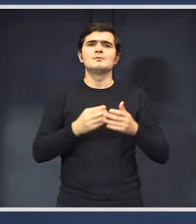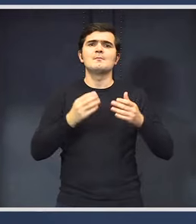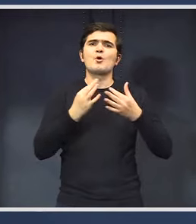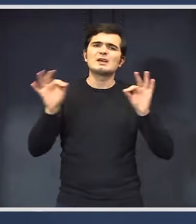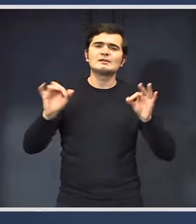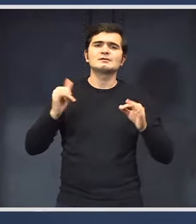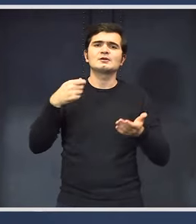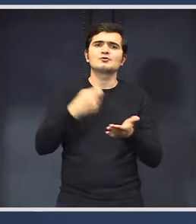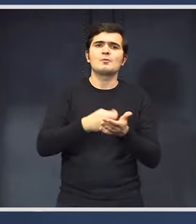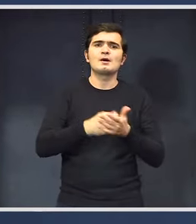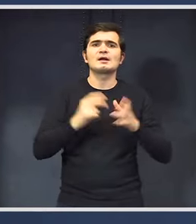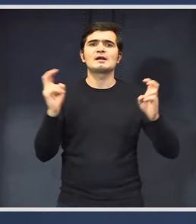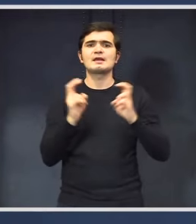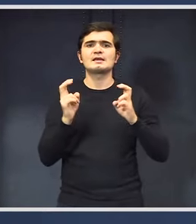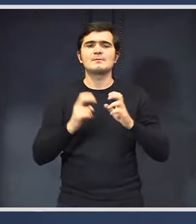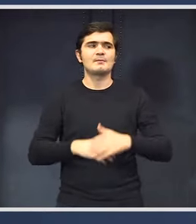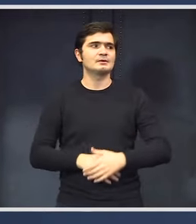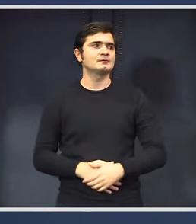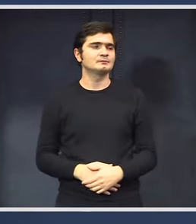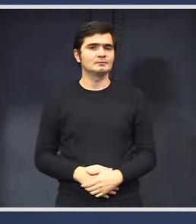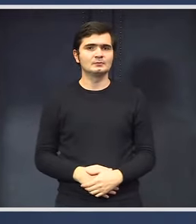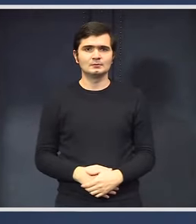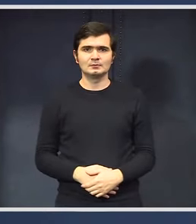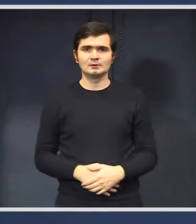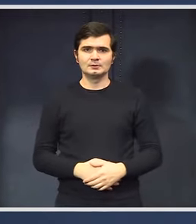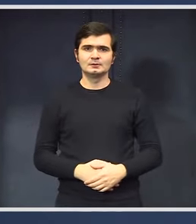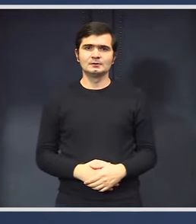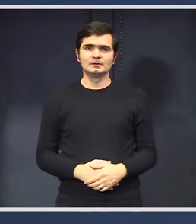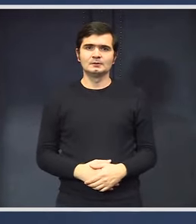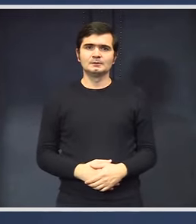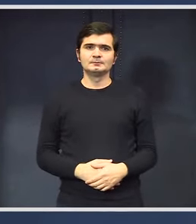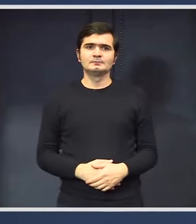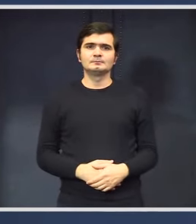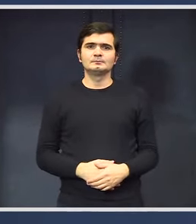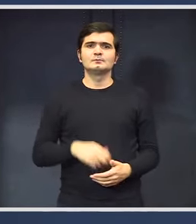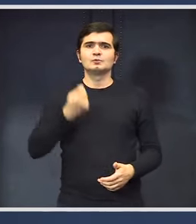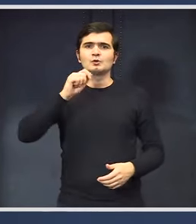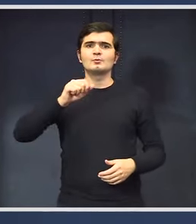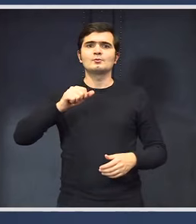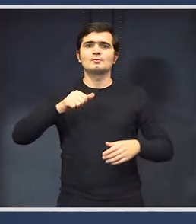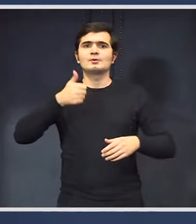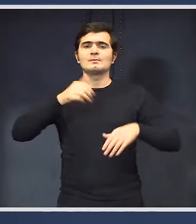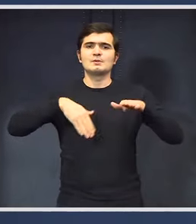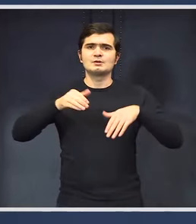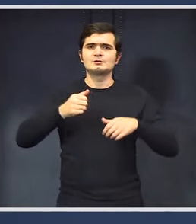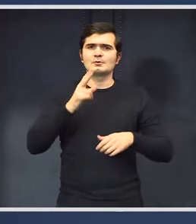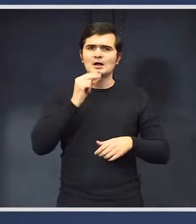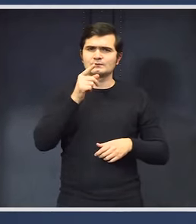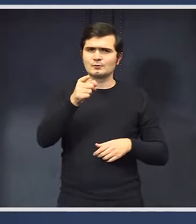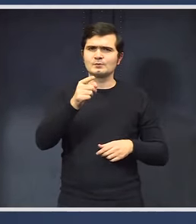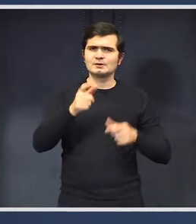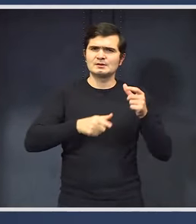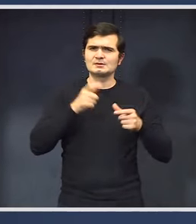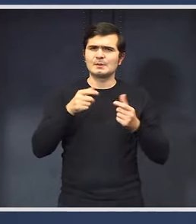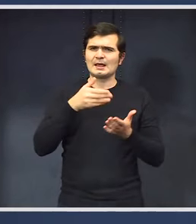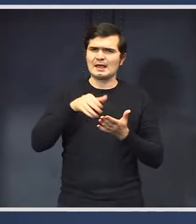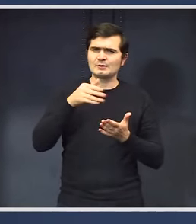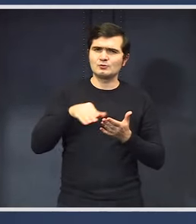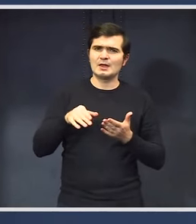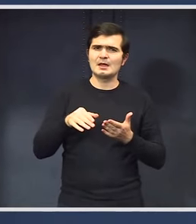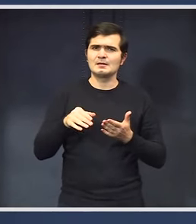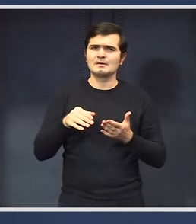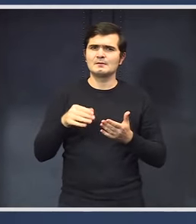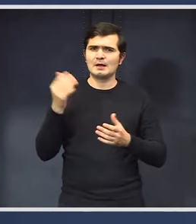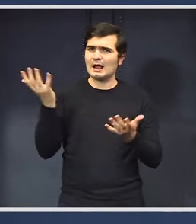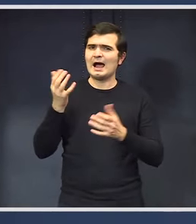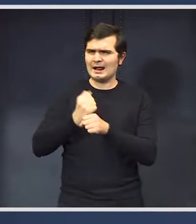echipamente. Mulțumesc. Silvian Trandafir Metropolat TV Domnule Ministru ați tot vorbit de cheltuieli introduce de